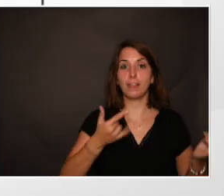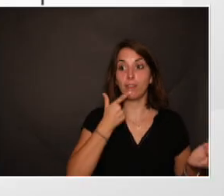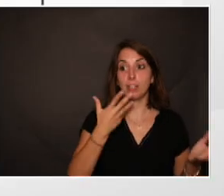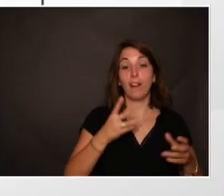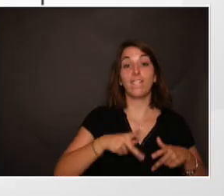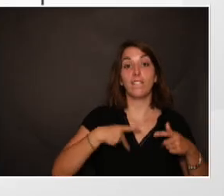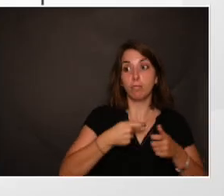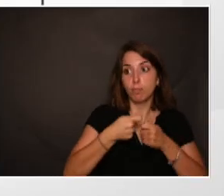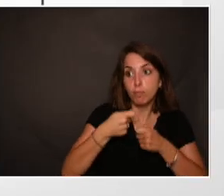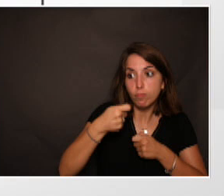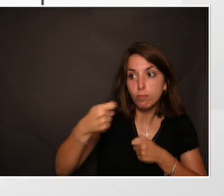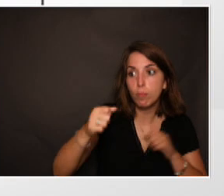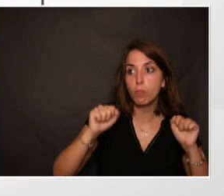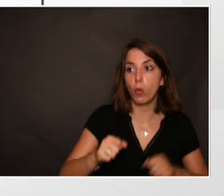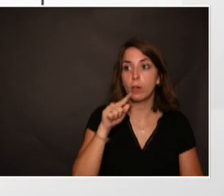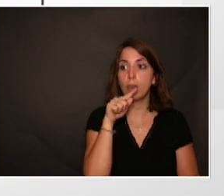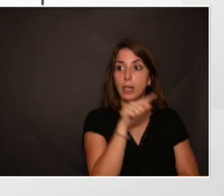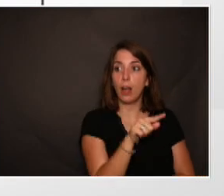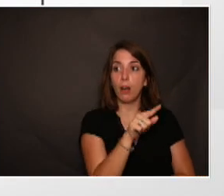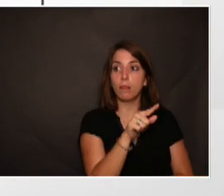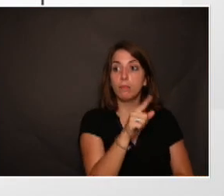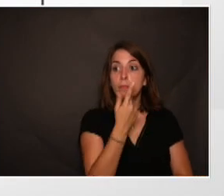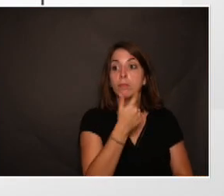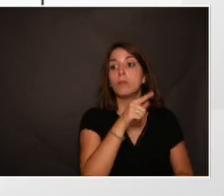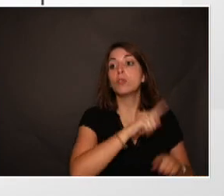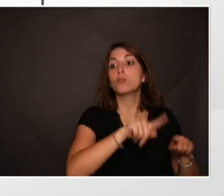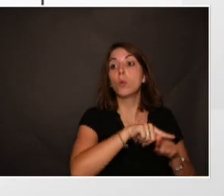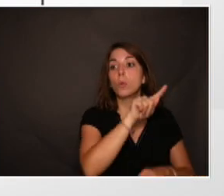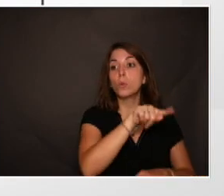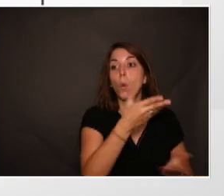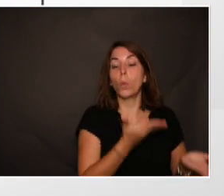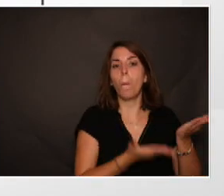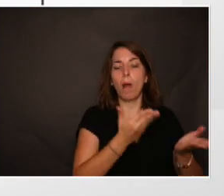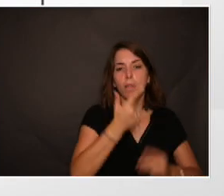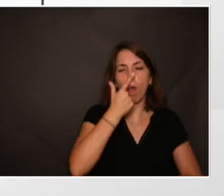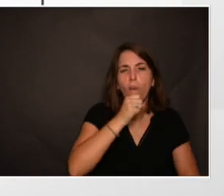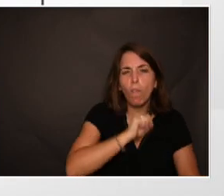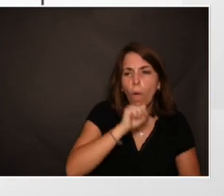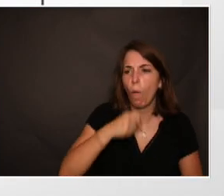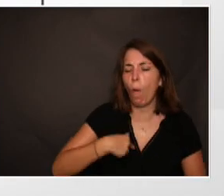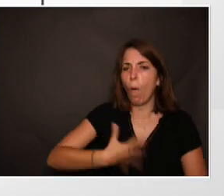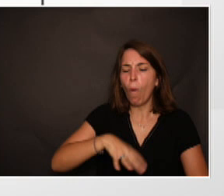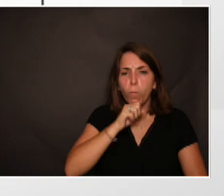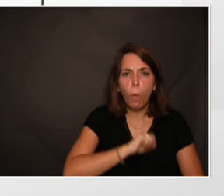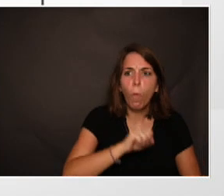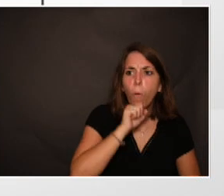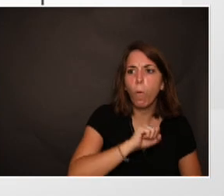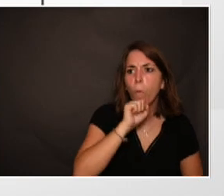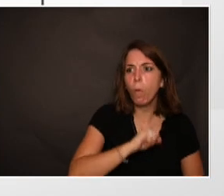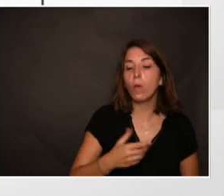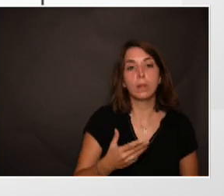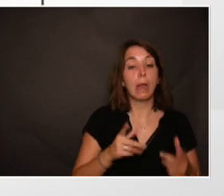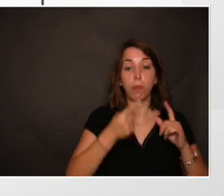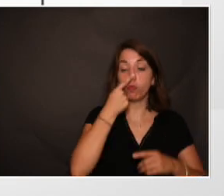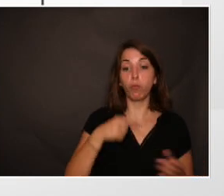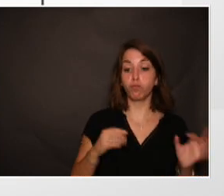longue. Et là, vous voyez ici une étude où on comparait des gens qui se sentaient plus vieux que leur âge, des gens qui se sentaient le